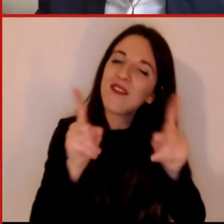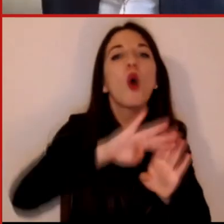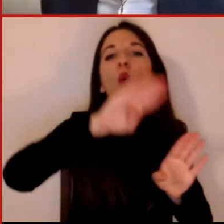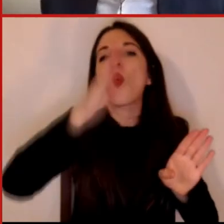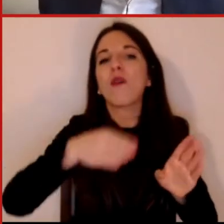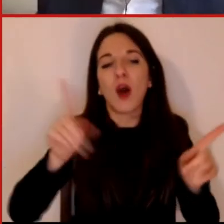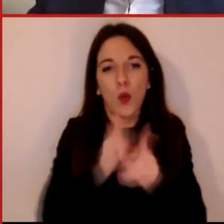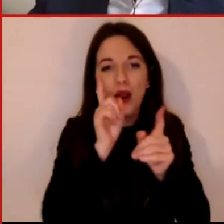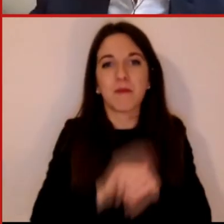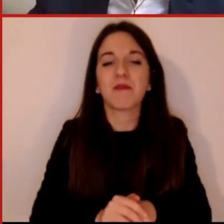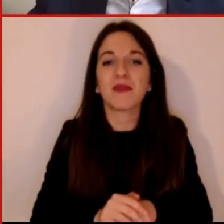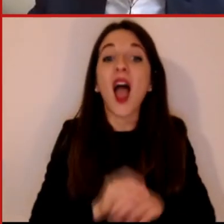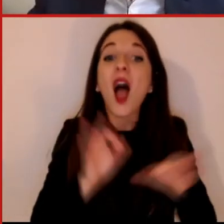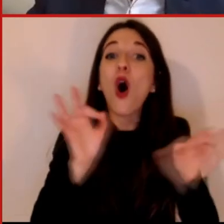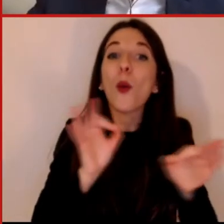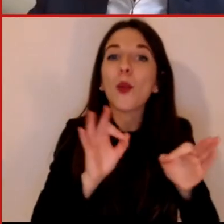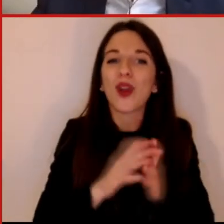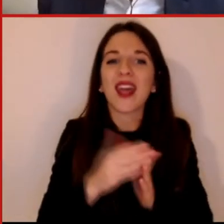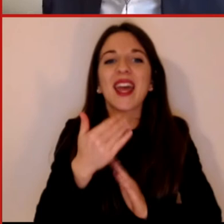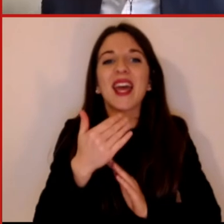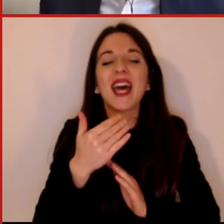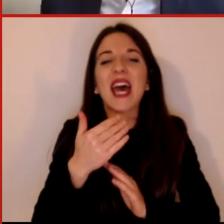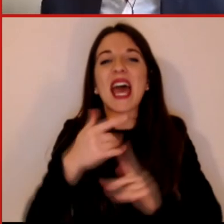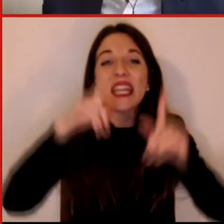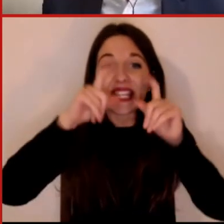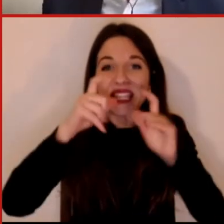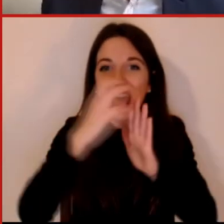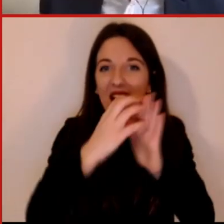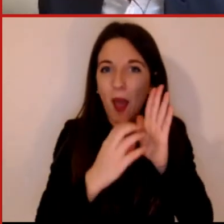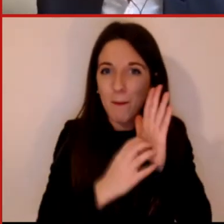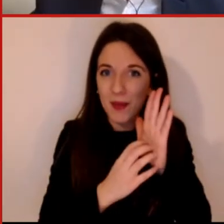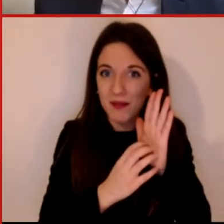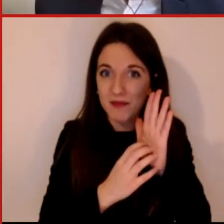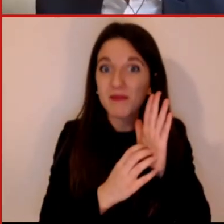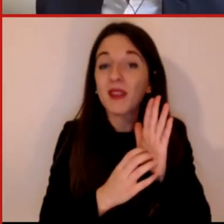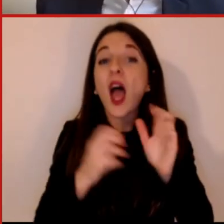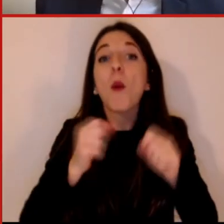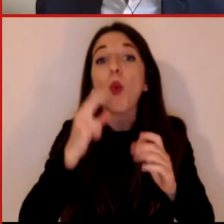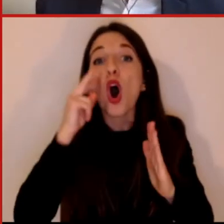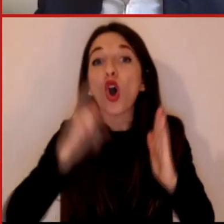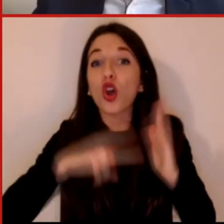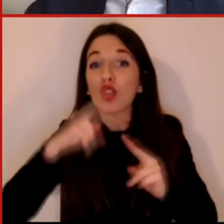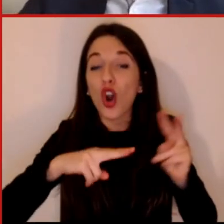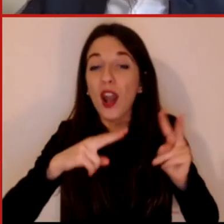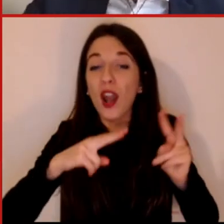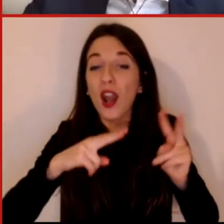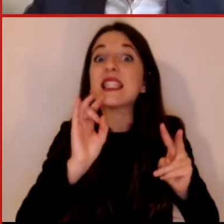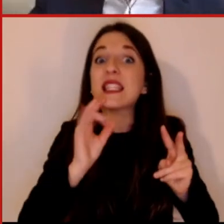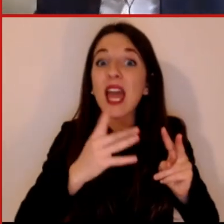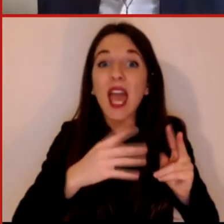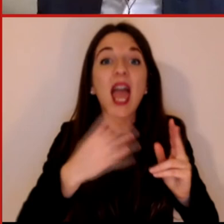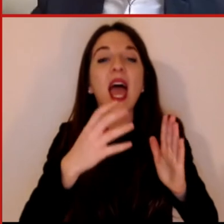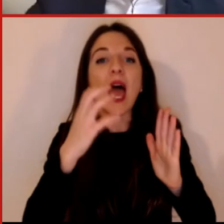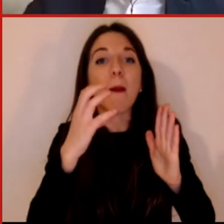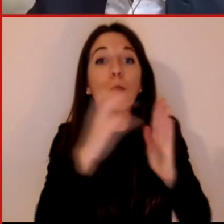se una persona sta rischiando di avere una crisi depressiva o no, questo è usato in ambito medico, il tipo di filtri